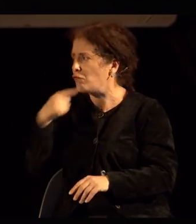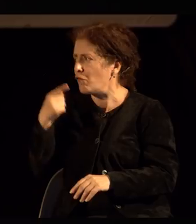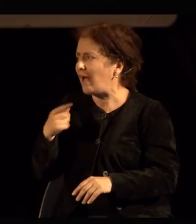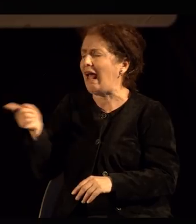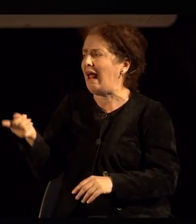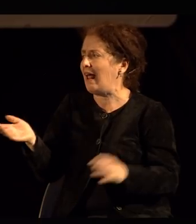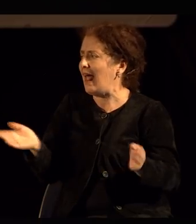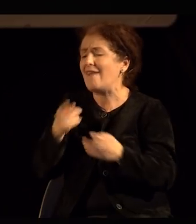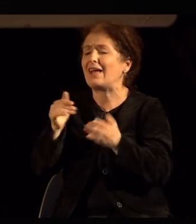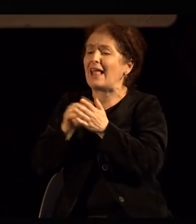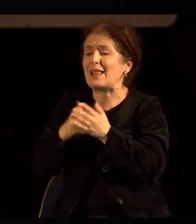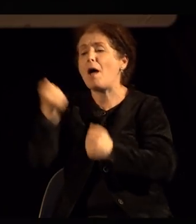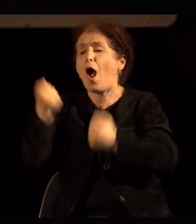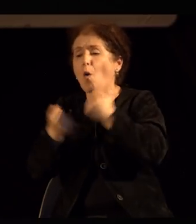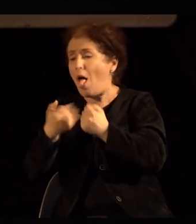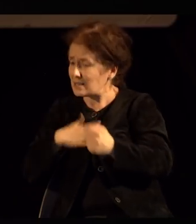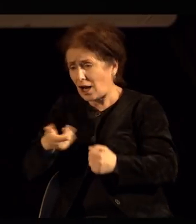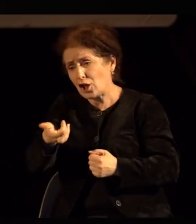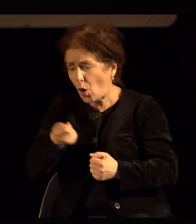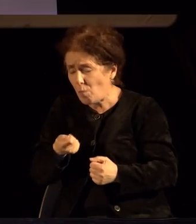пријател, дори и кола да ја купиш, треба да ја пробаш.